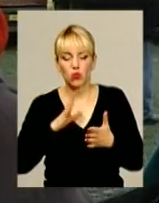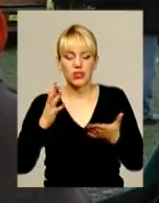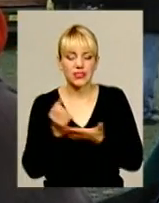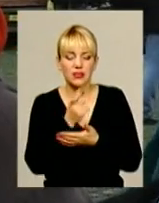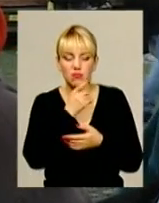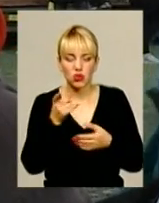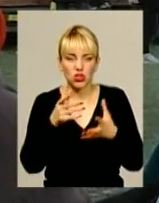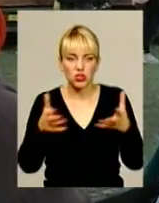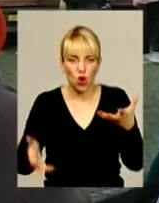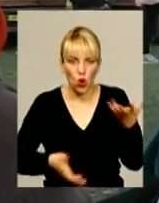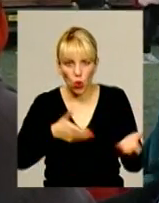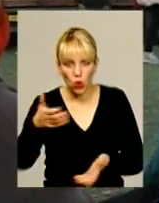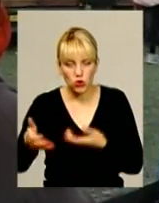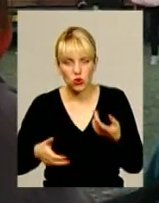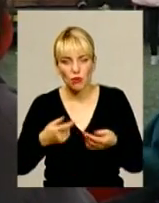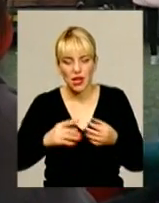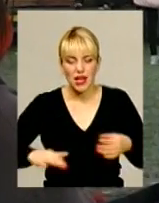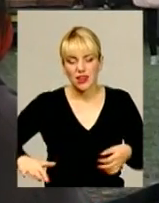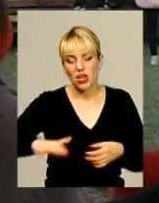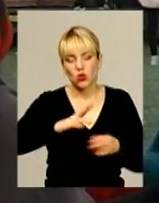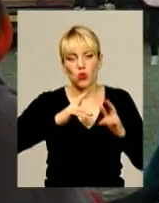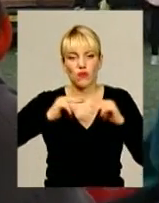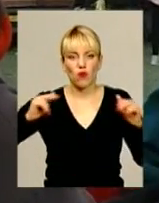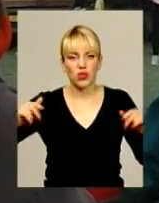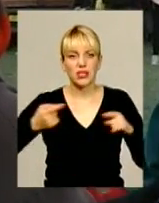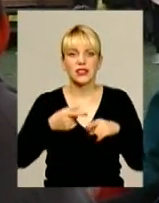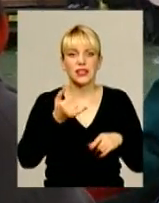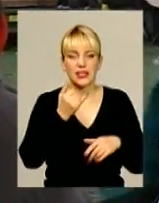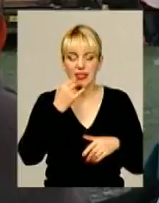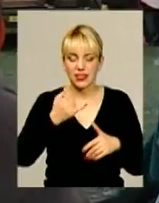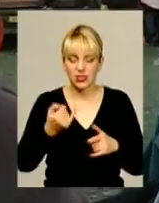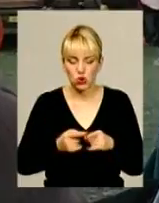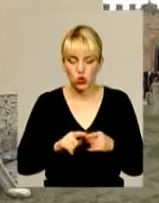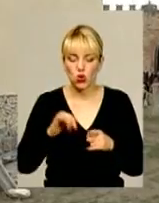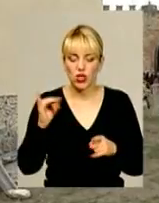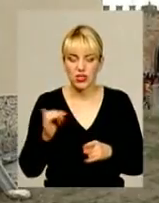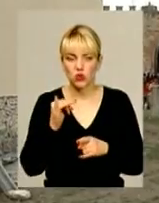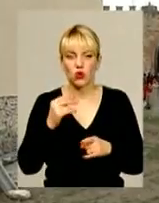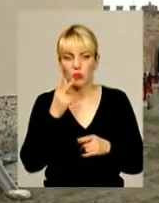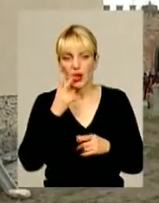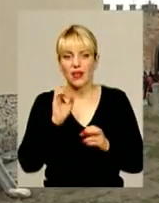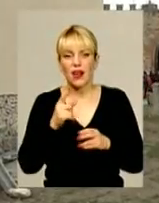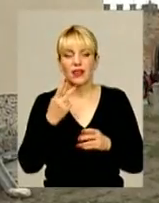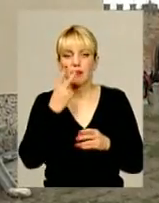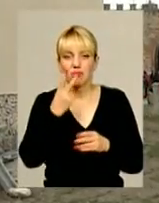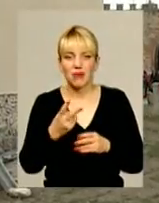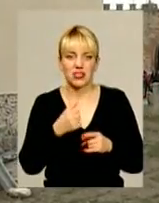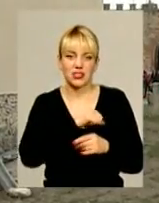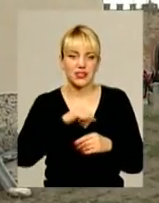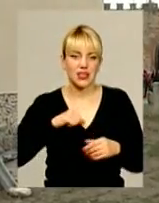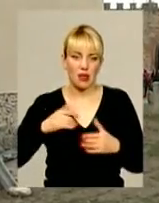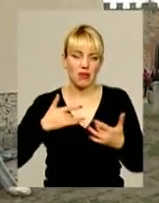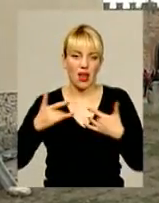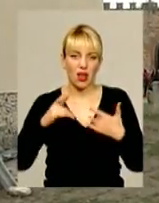фортеці. Ну і, зрозуміло, цю історію, як бачать вже виконавці її. Дарина Денисенко, Віктор Кривий із